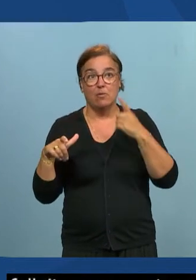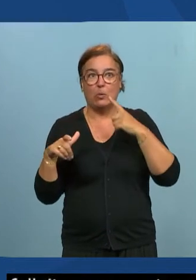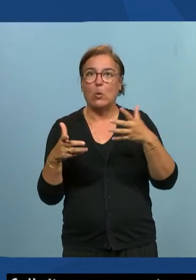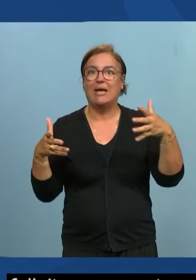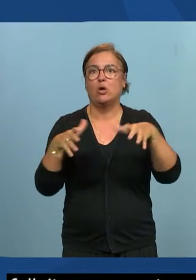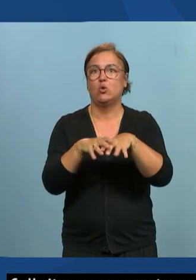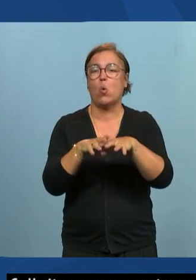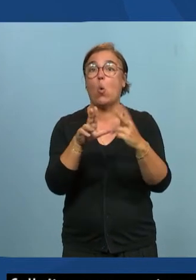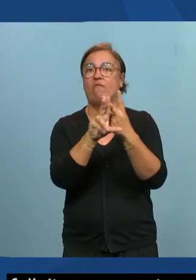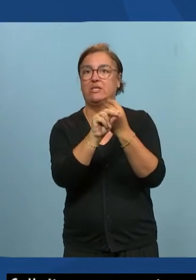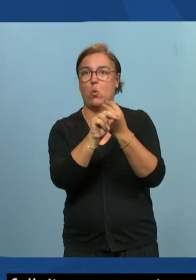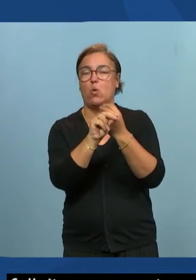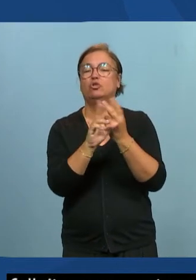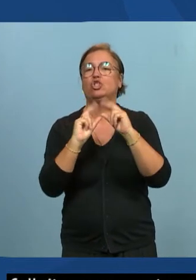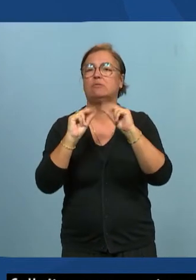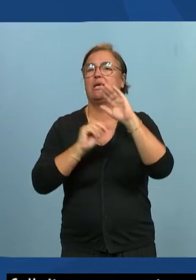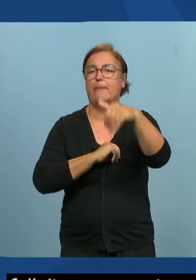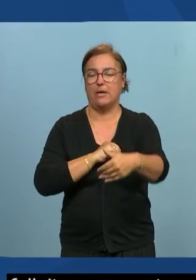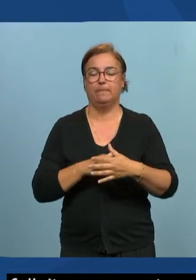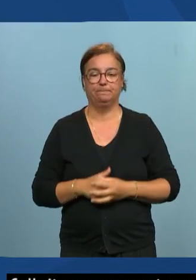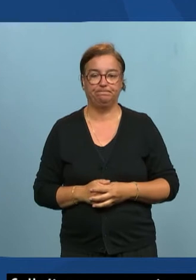expliquerai ça un peu plus tard donc